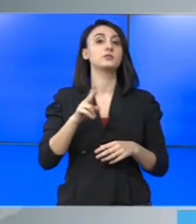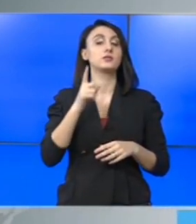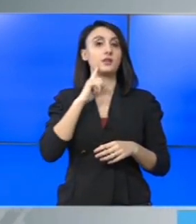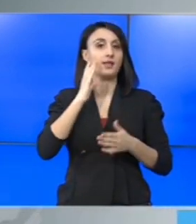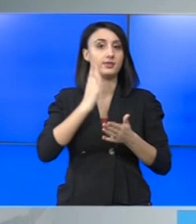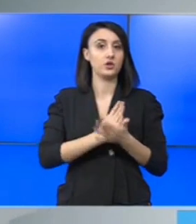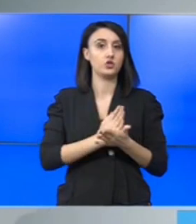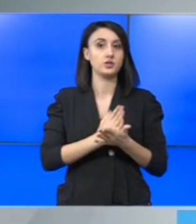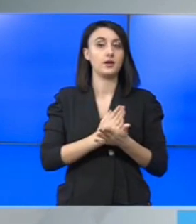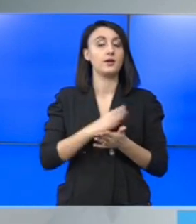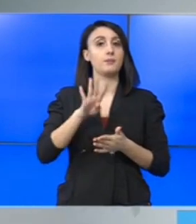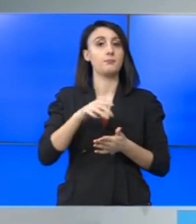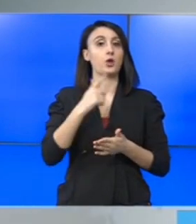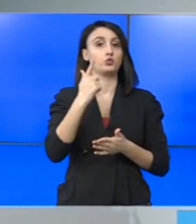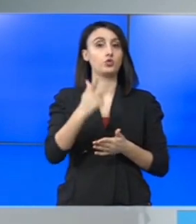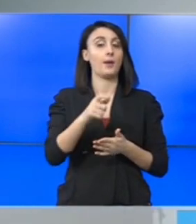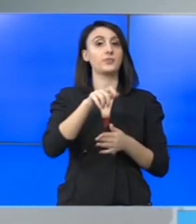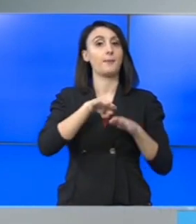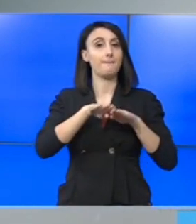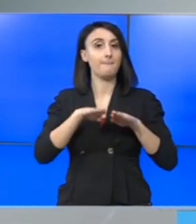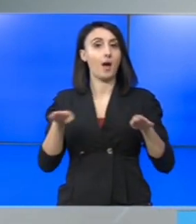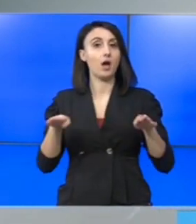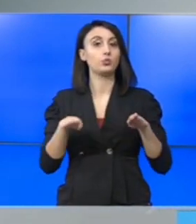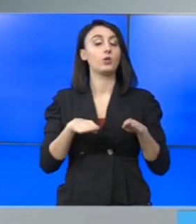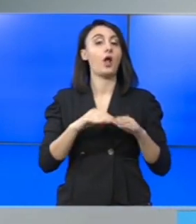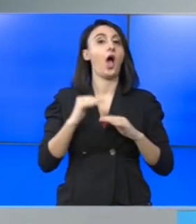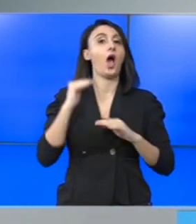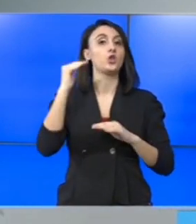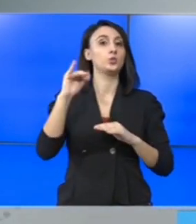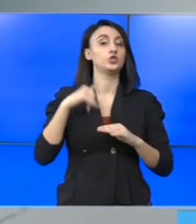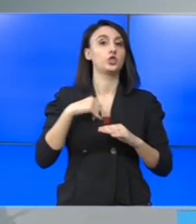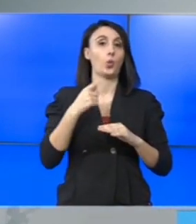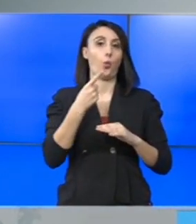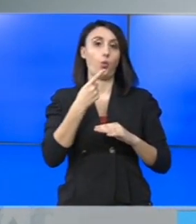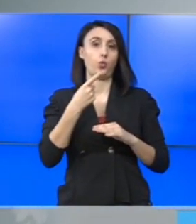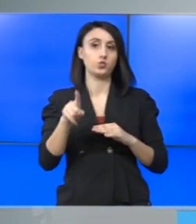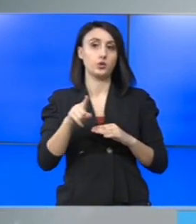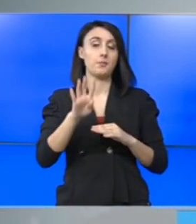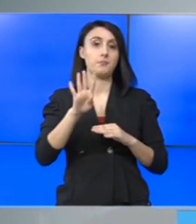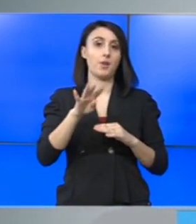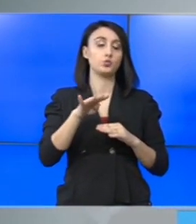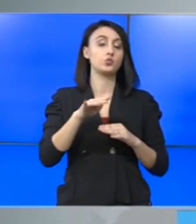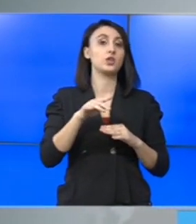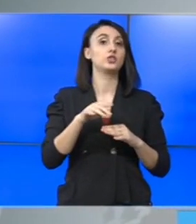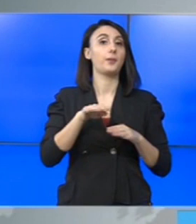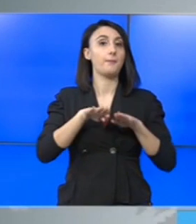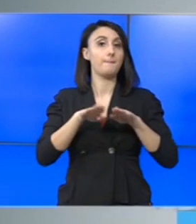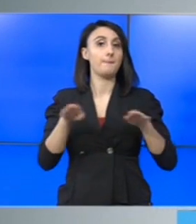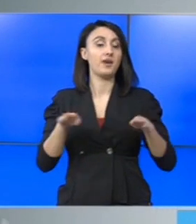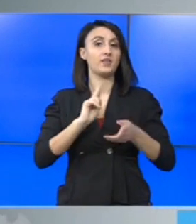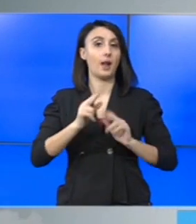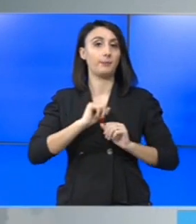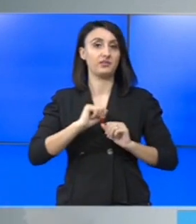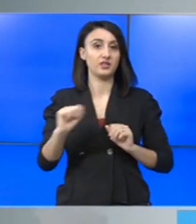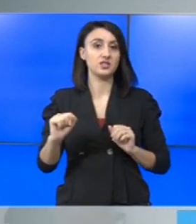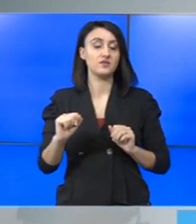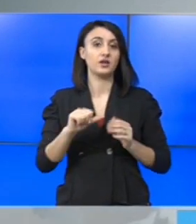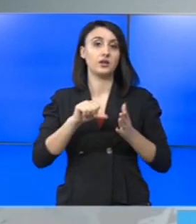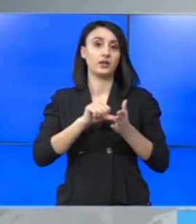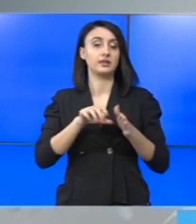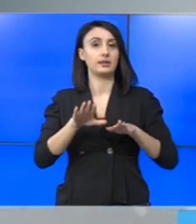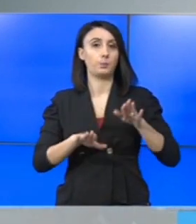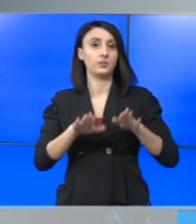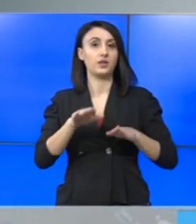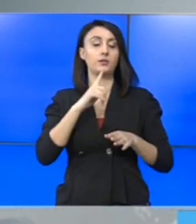decis ca 47 de paturi de adult și aproximativ 140 de paturi de terapie intermediară